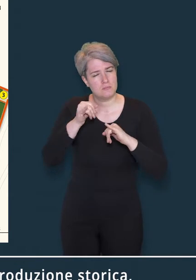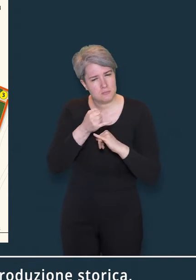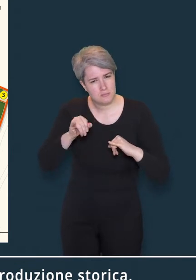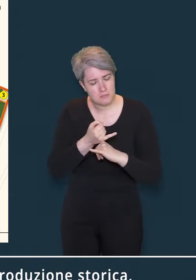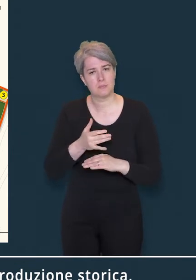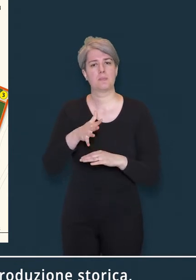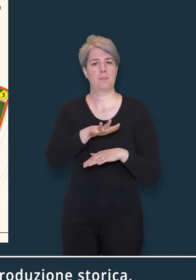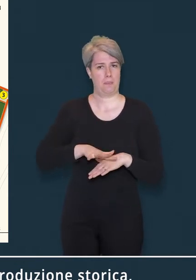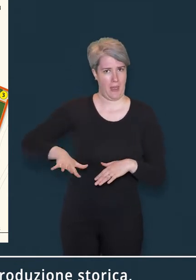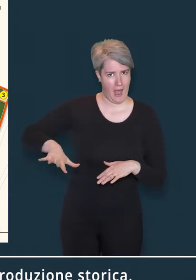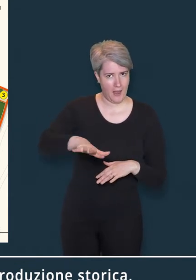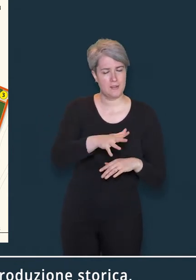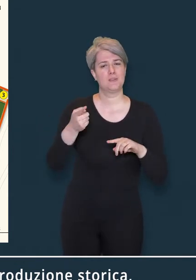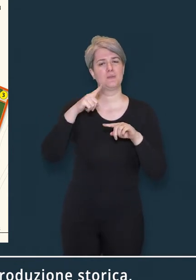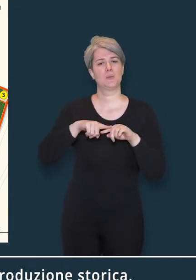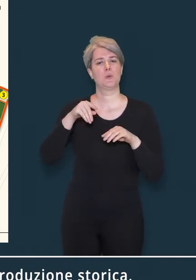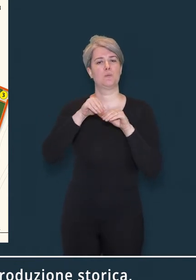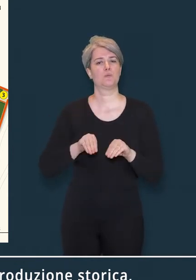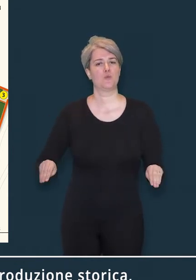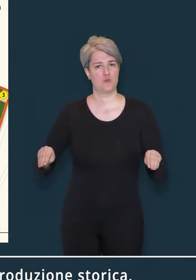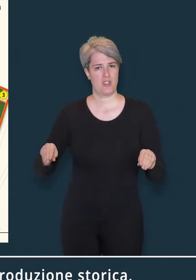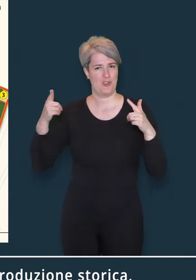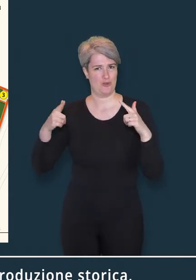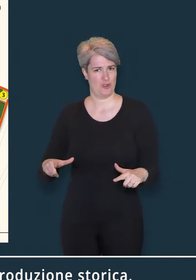pianta dell'area e il museo civico.